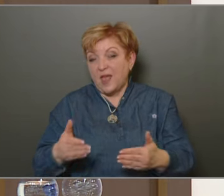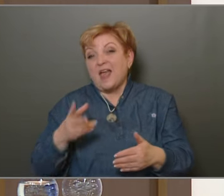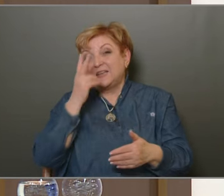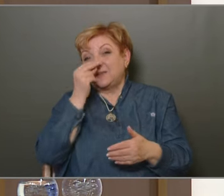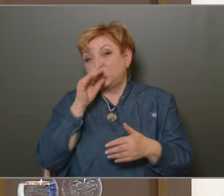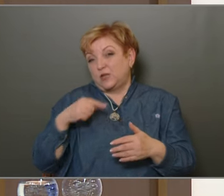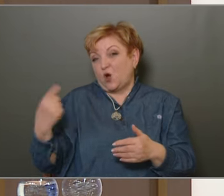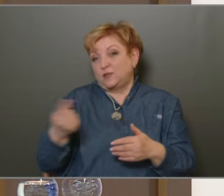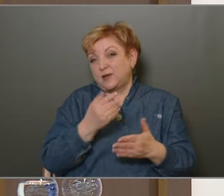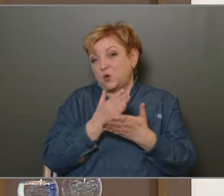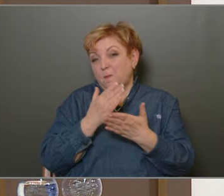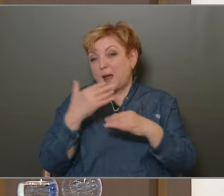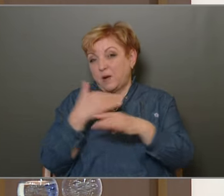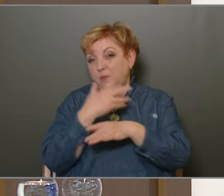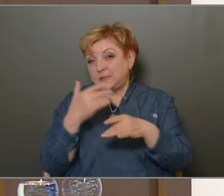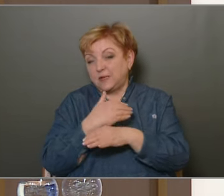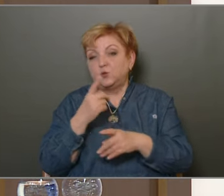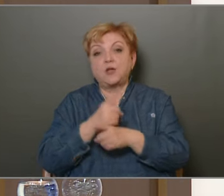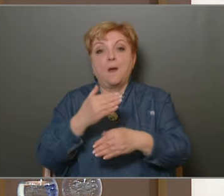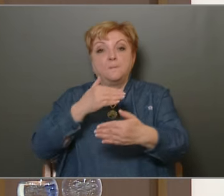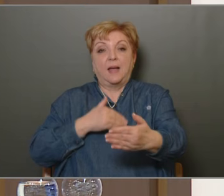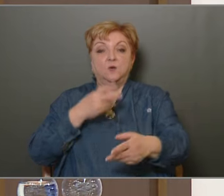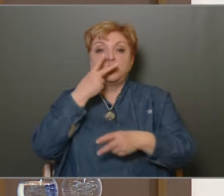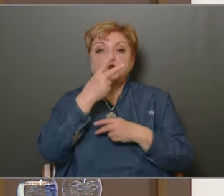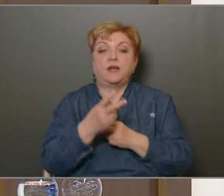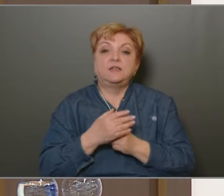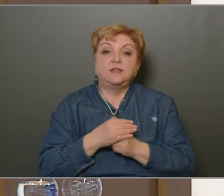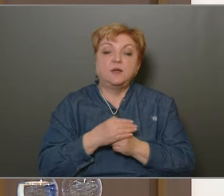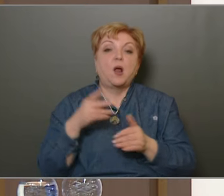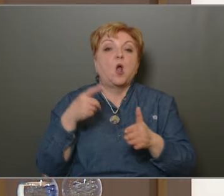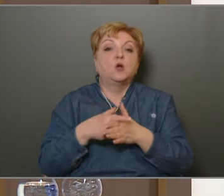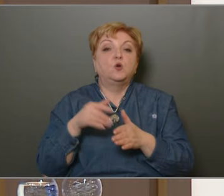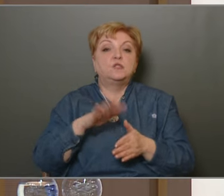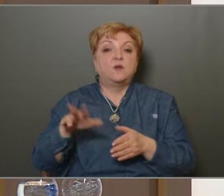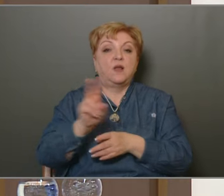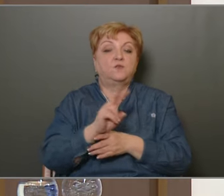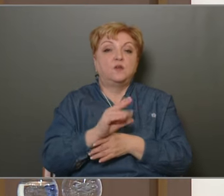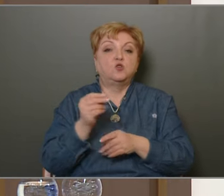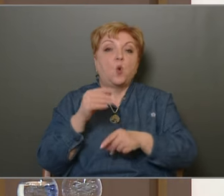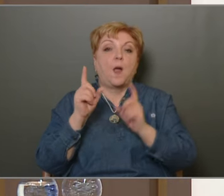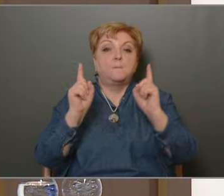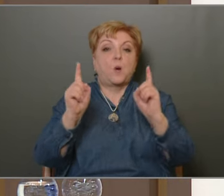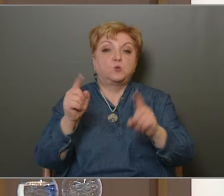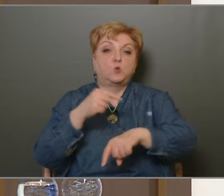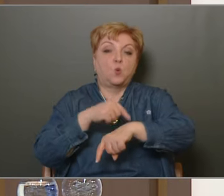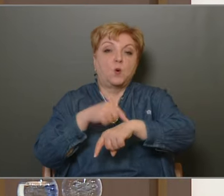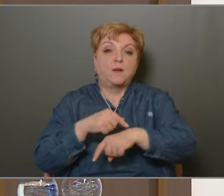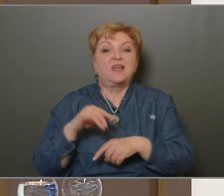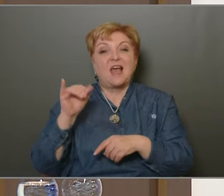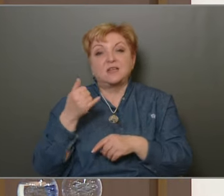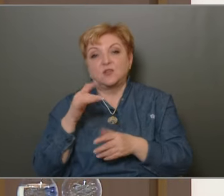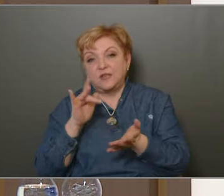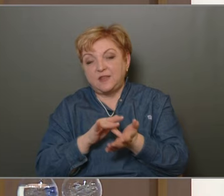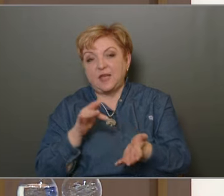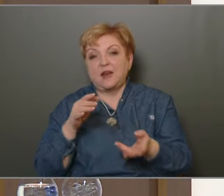bár ugye ez rendőrségi hatáskör, megbeszéltük azért a megelőzés tekintetében a köztelet felület is nagyon sok posztos órával, akár a Jászai-téren,